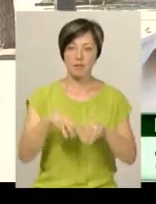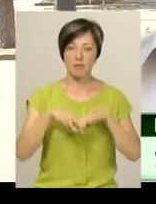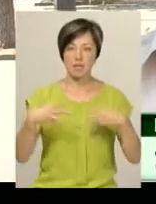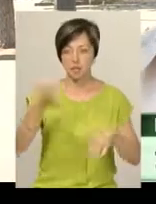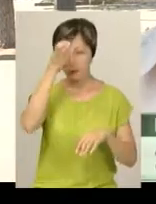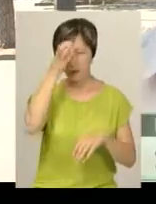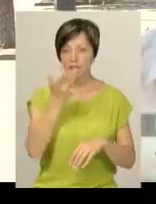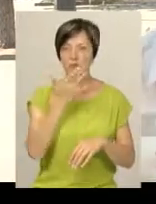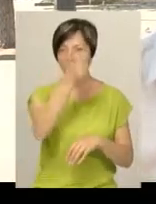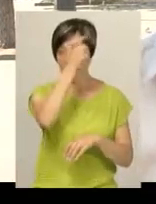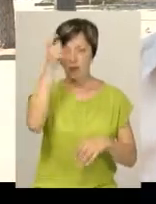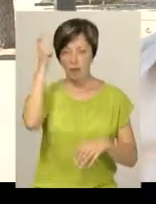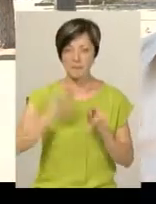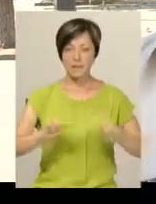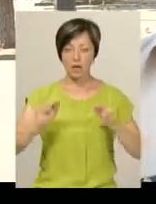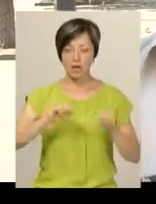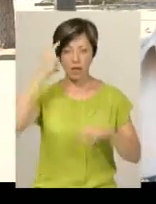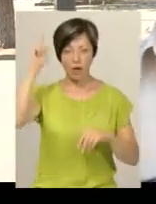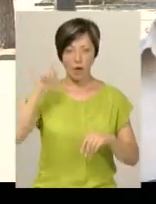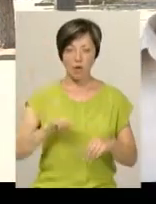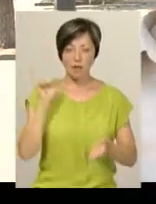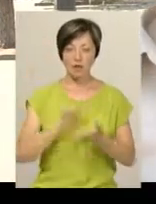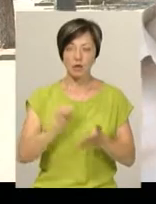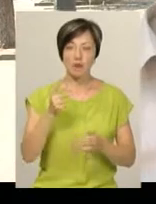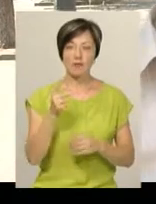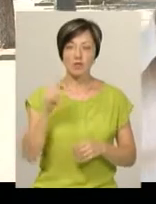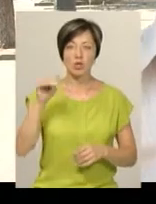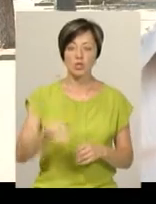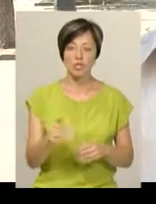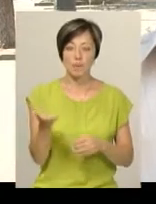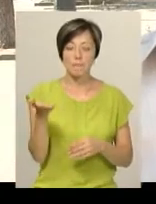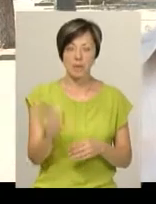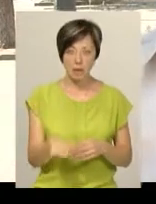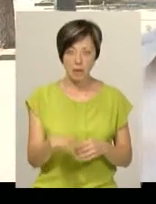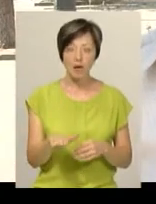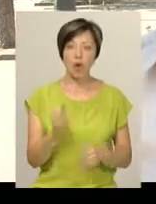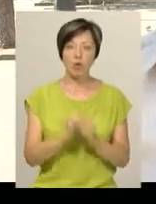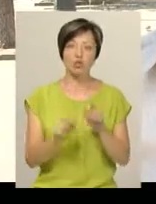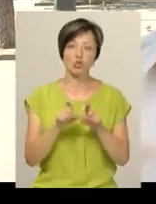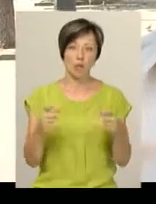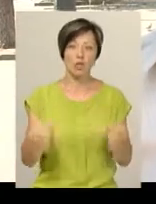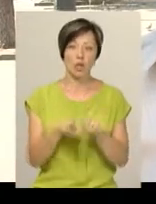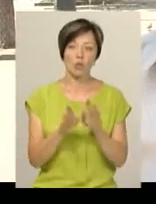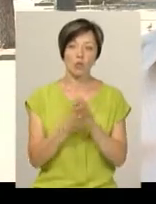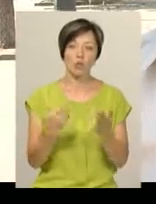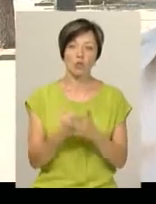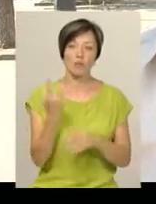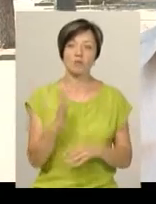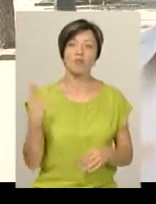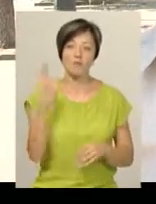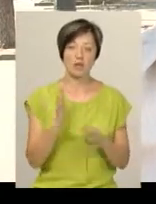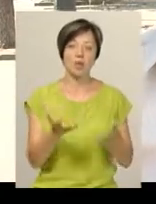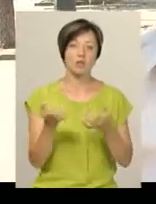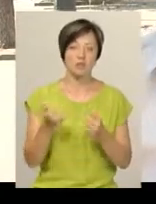освіти Національної академії педагогічних наук. Вона вийшла тиражом півтора тисячі примірників. Кожна школа таку книгу до 1 вересня